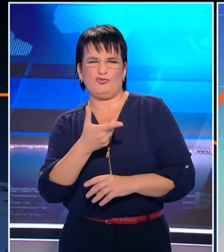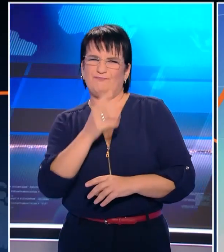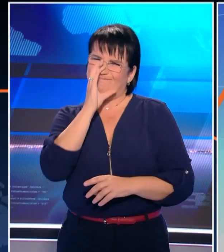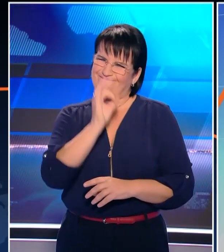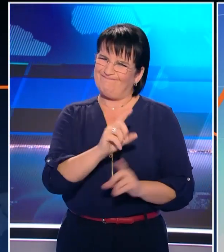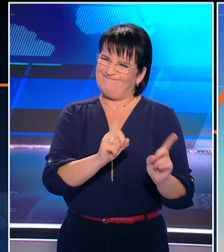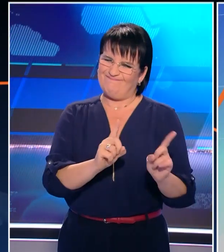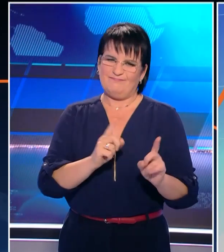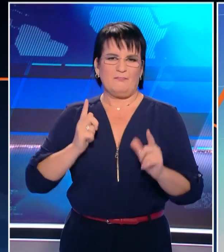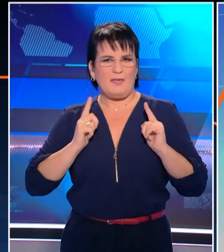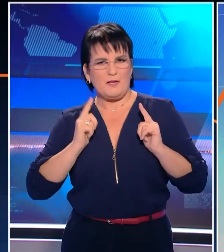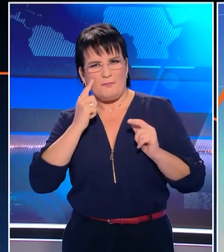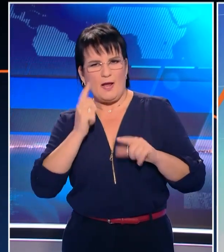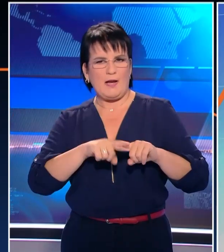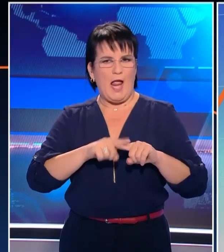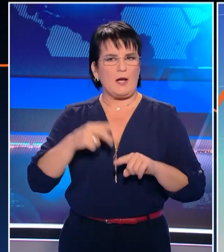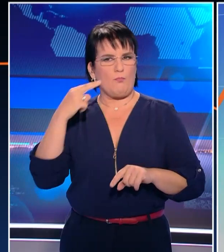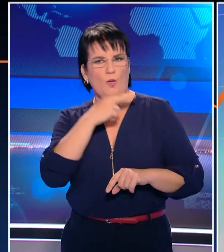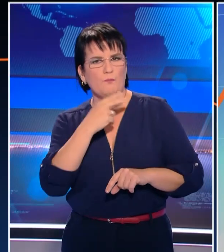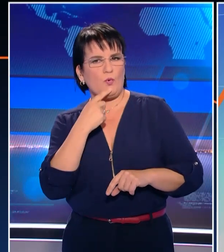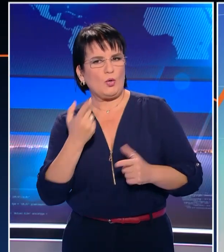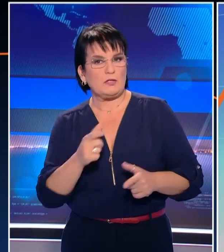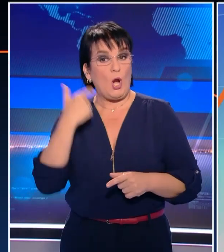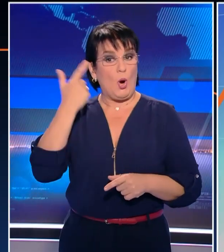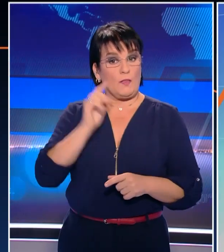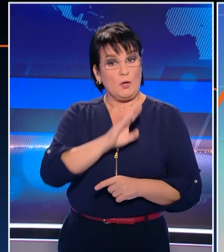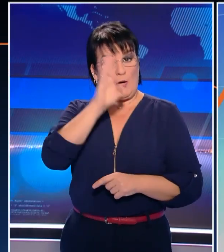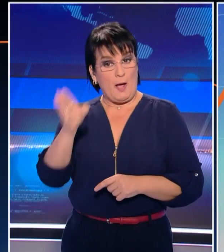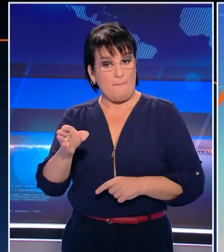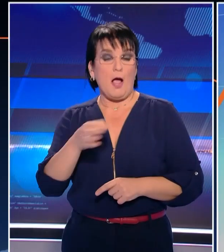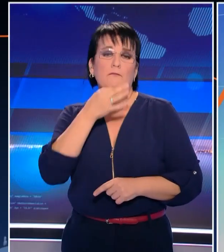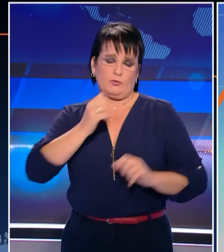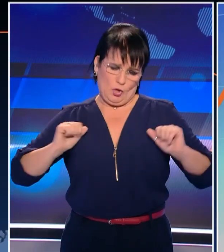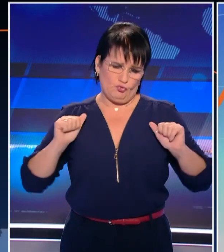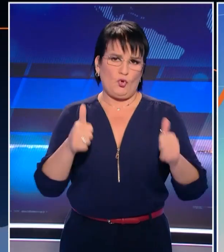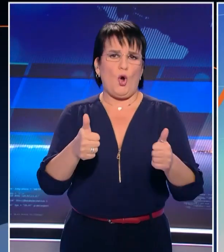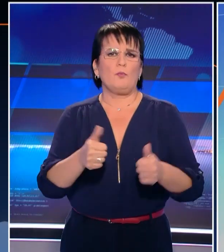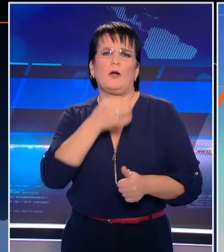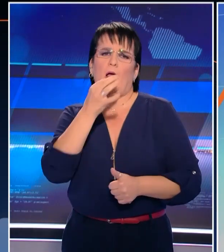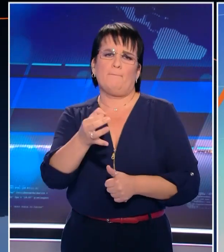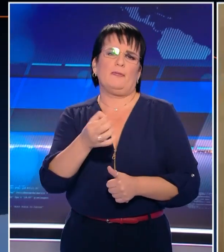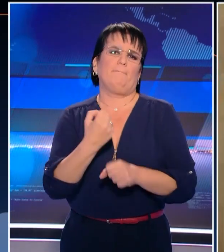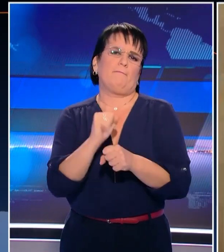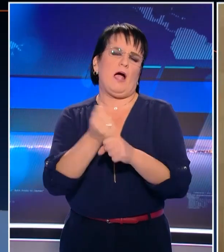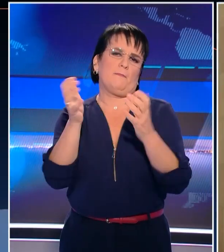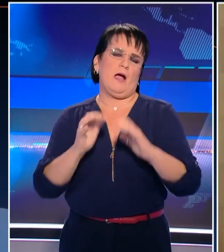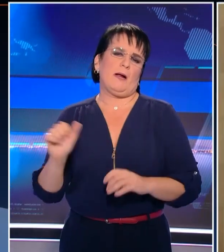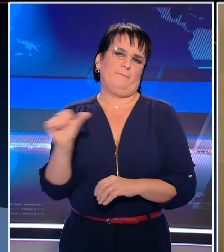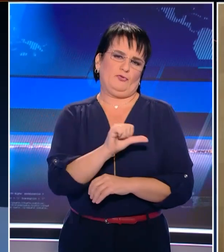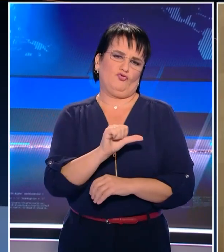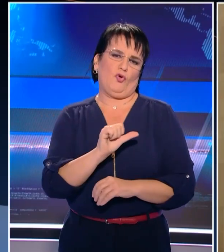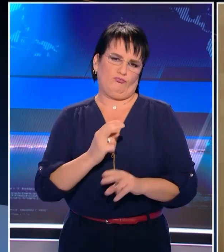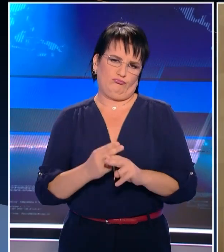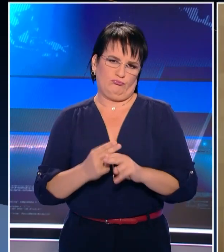ρεαλιστικό να αναμένει κανείς από τον Έλληνα πρωθυπουργό να βρεθεί στο Λονδίνο και να μην τονίσει το αίτημα επιστροφής των κλυπτών. Το άρθρο